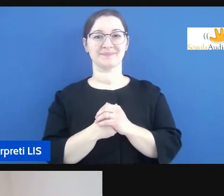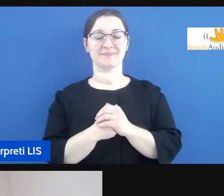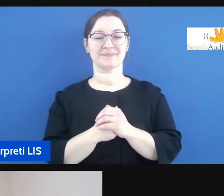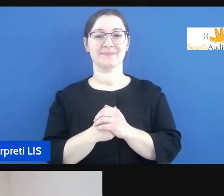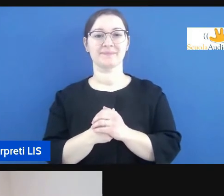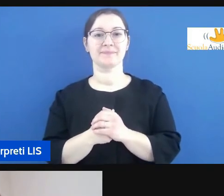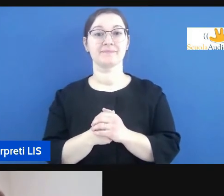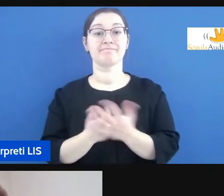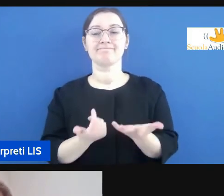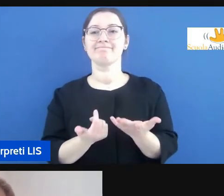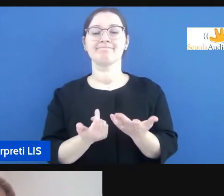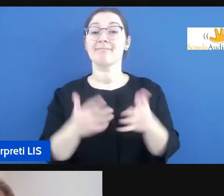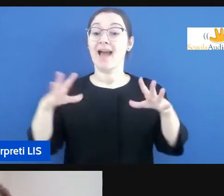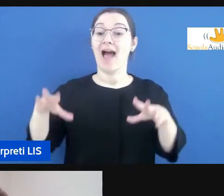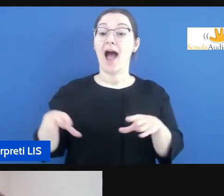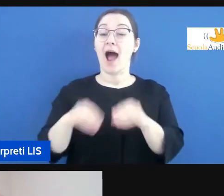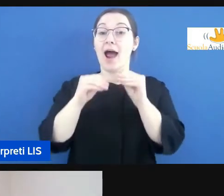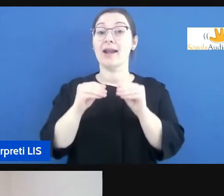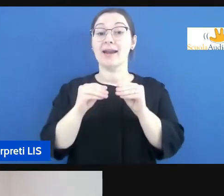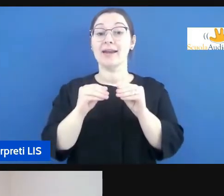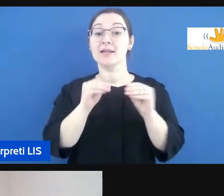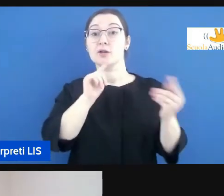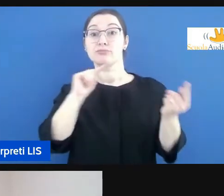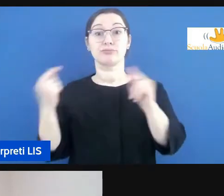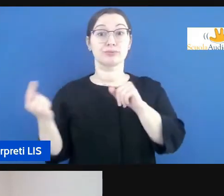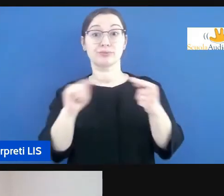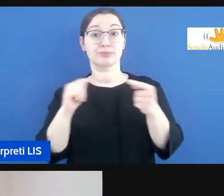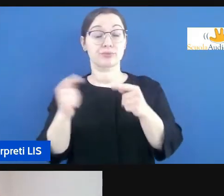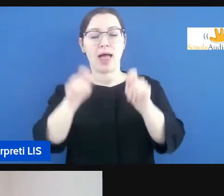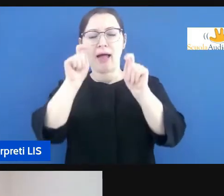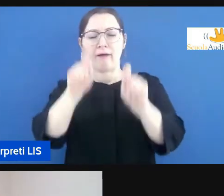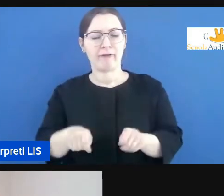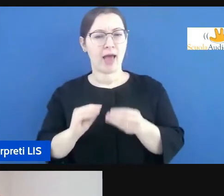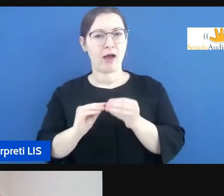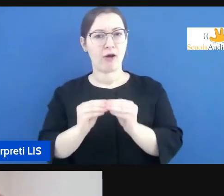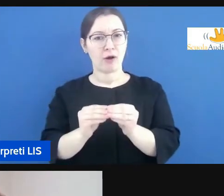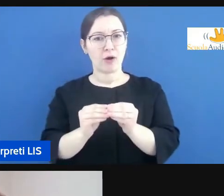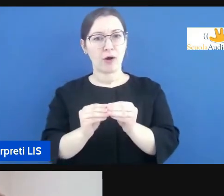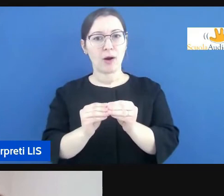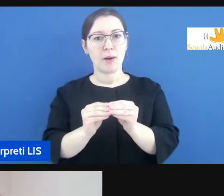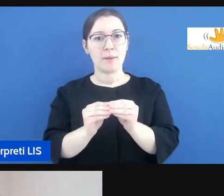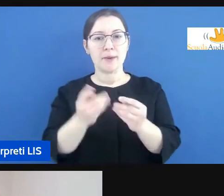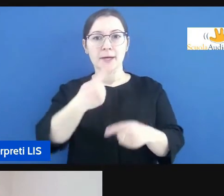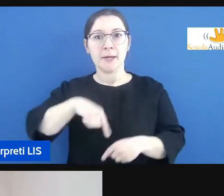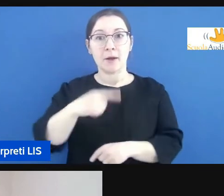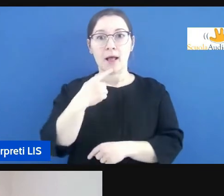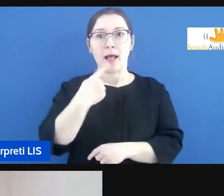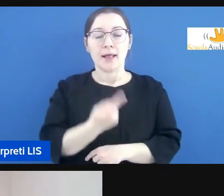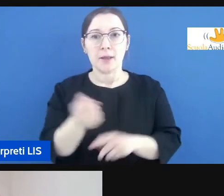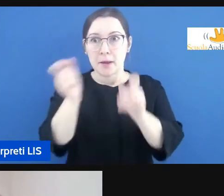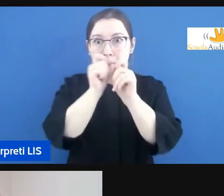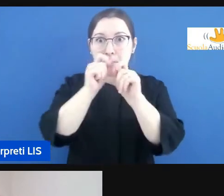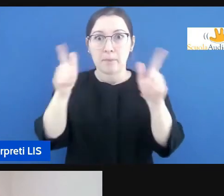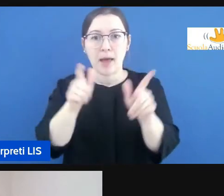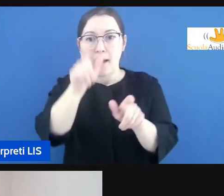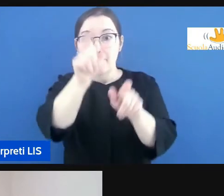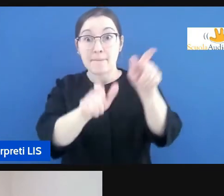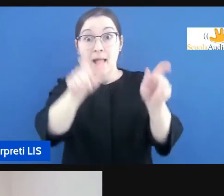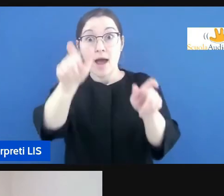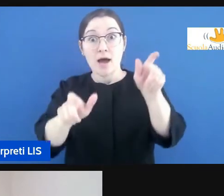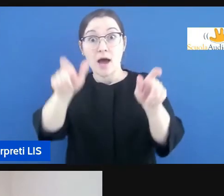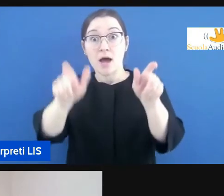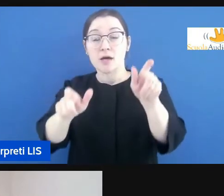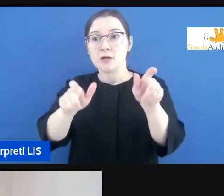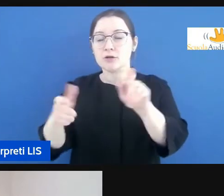il nostro incontro facendo un po' riferimento allo stupore anche dell'interesse che abbiamo